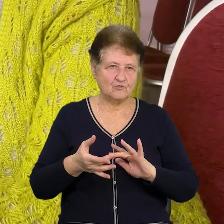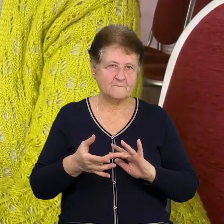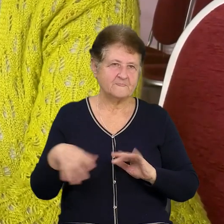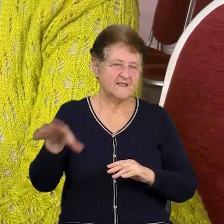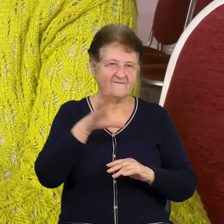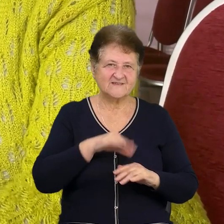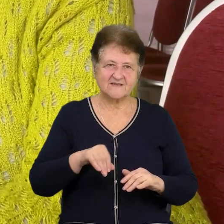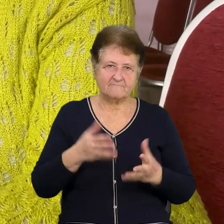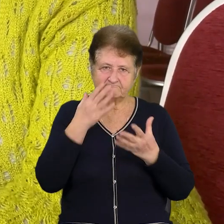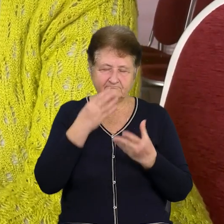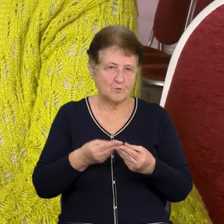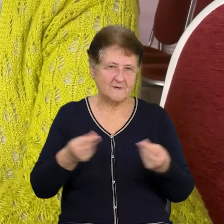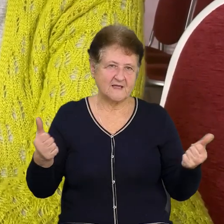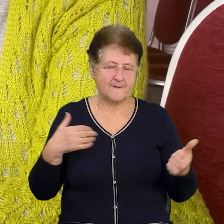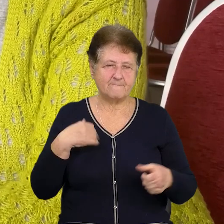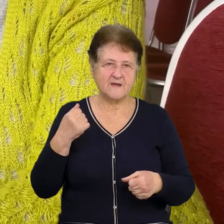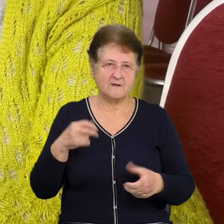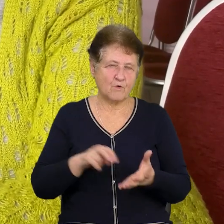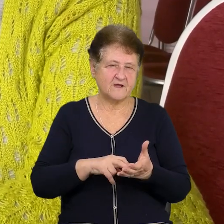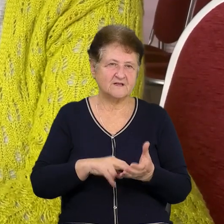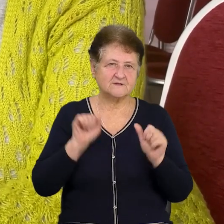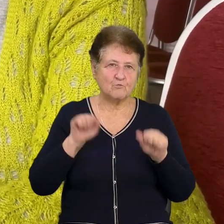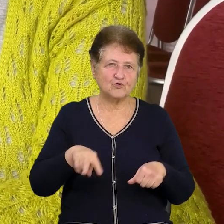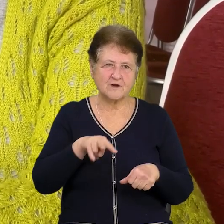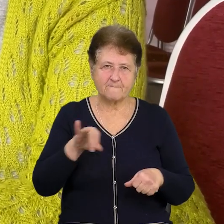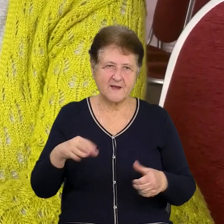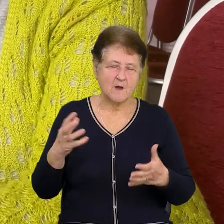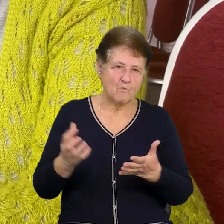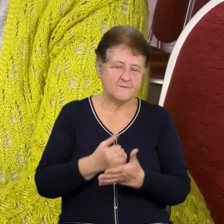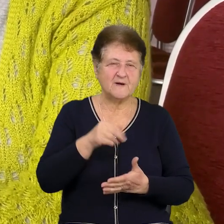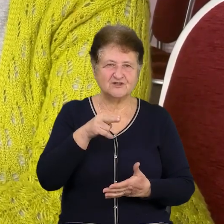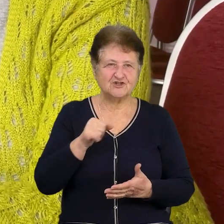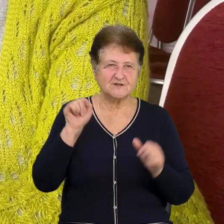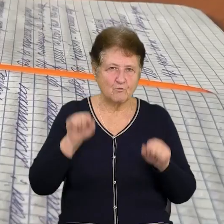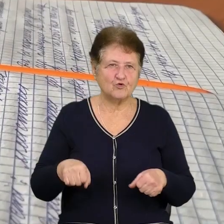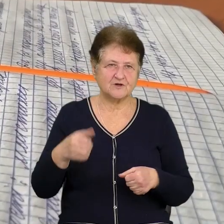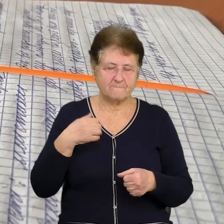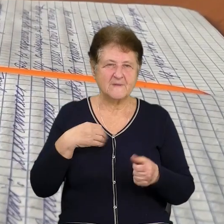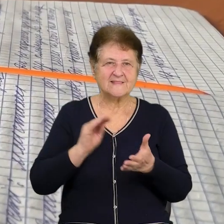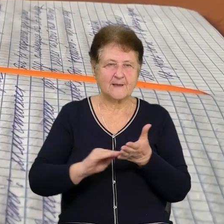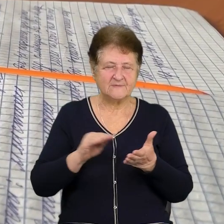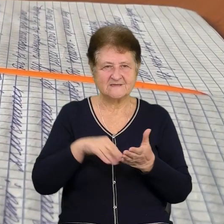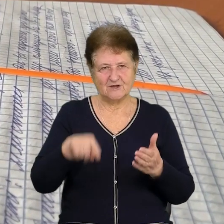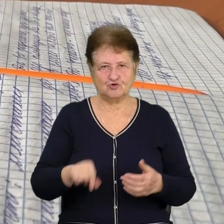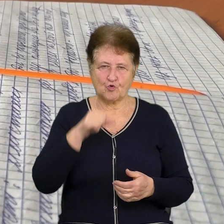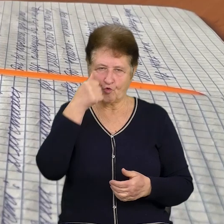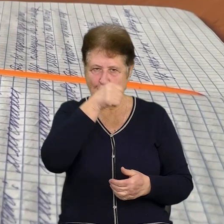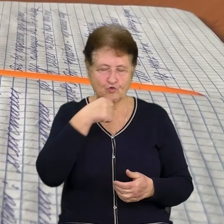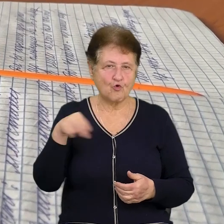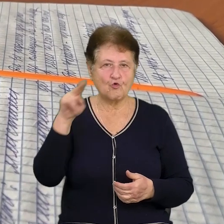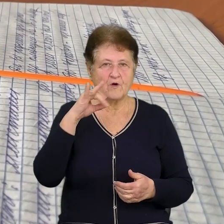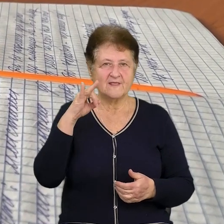зникає. І ми боялися, чи зможемо ми зловити хвилю, чи вийде у нас написати цього року диктант.